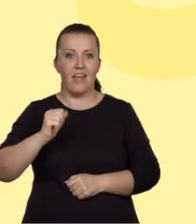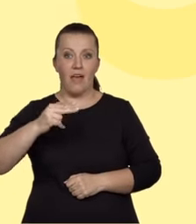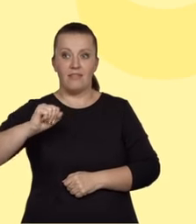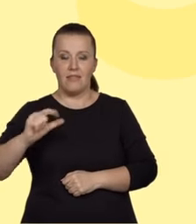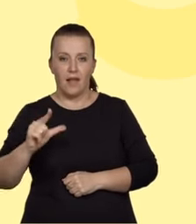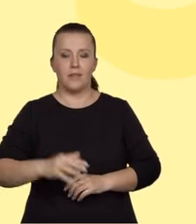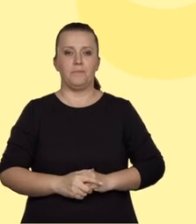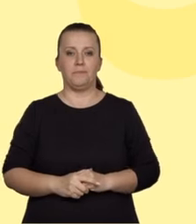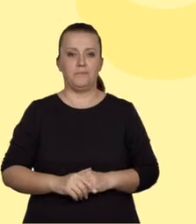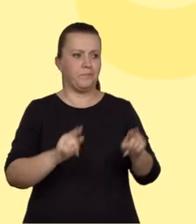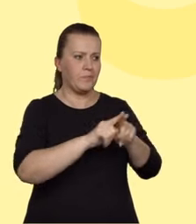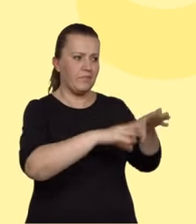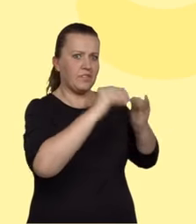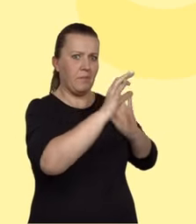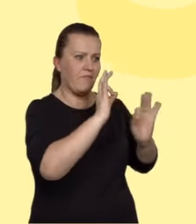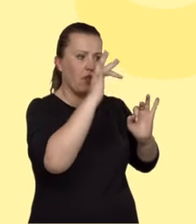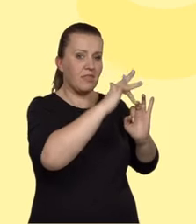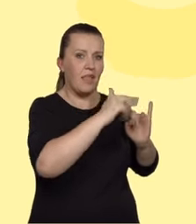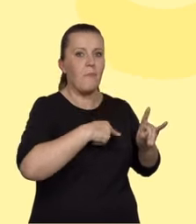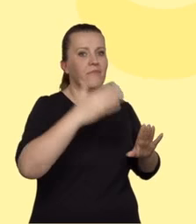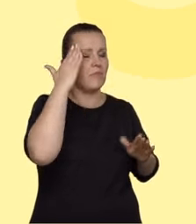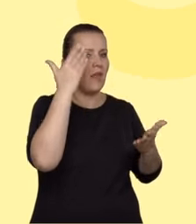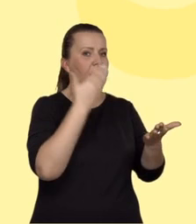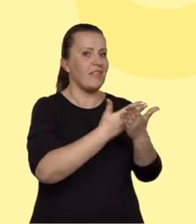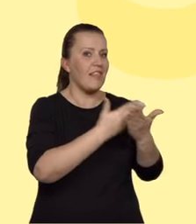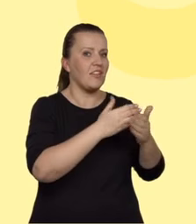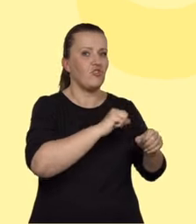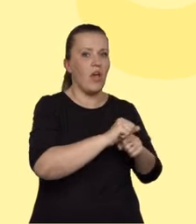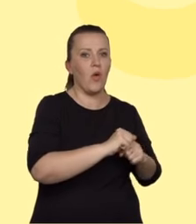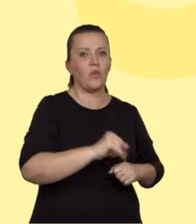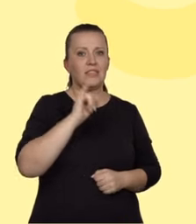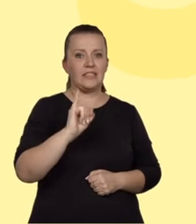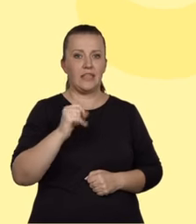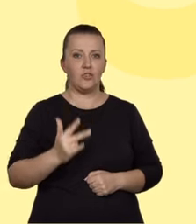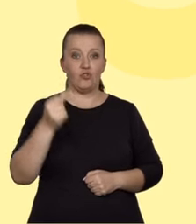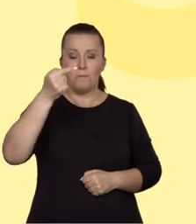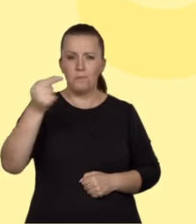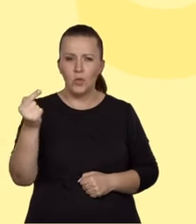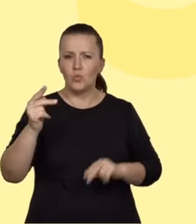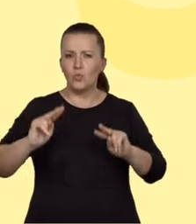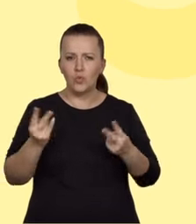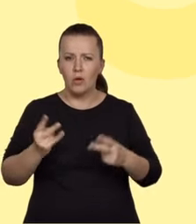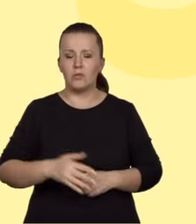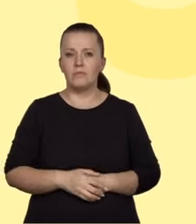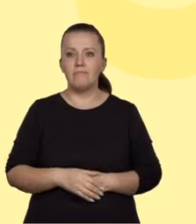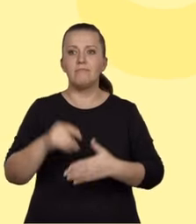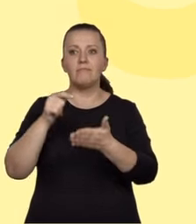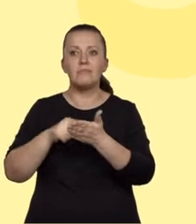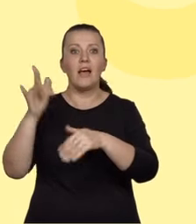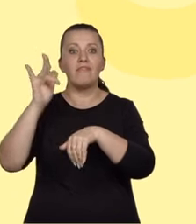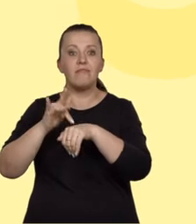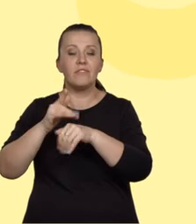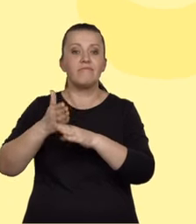dowiadujemy się, dlaczego w schemacie reakcji pojawia się jon I3-. Powstaje on w